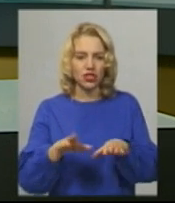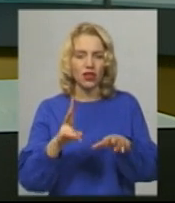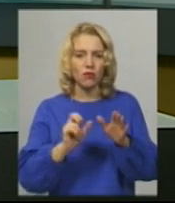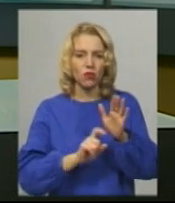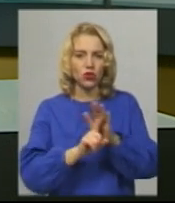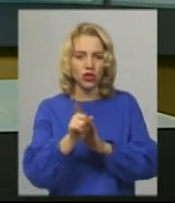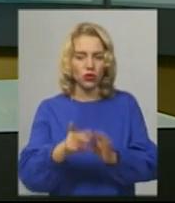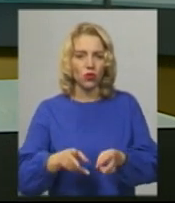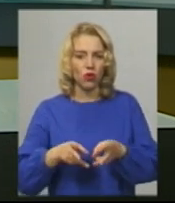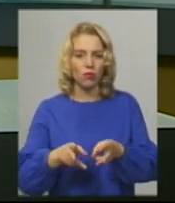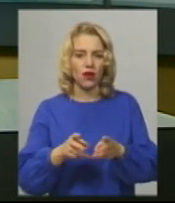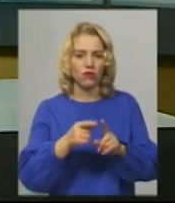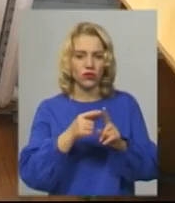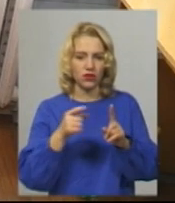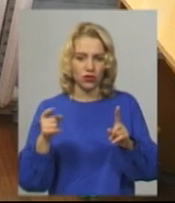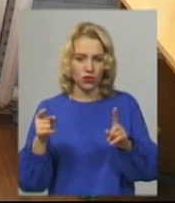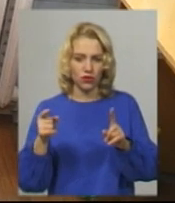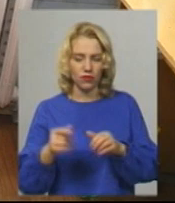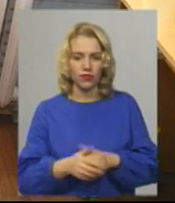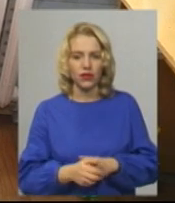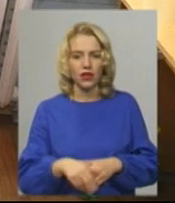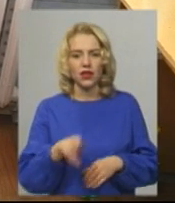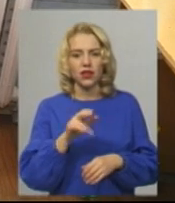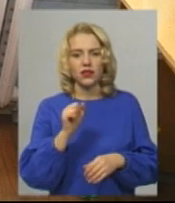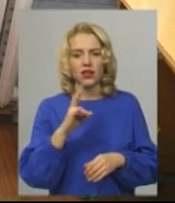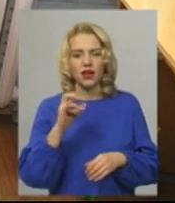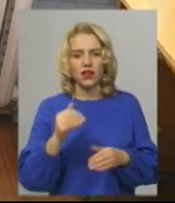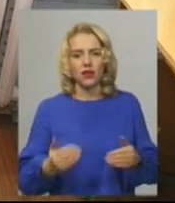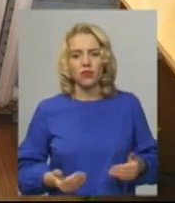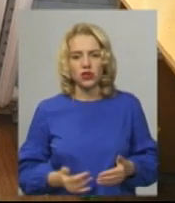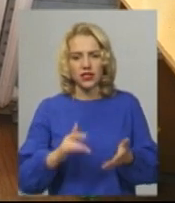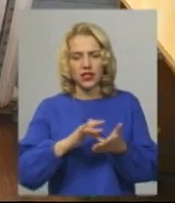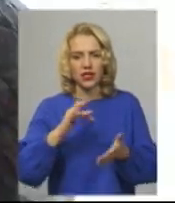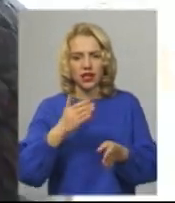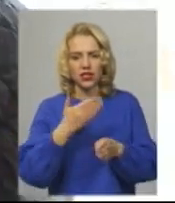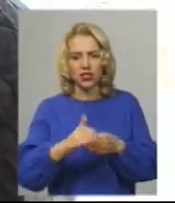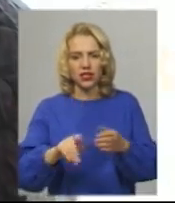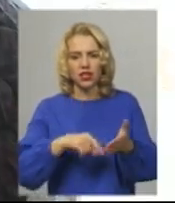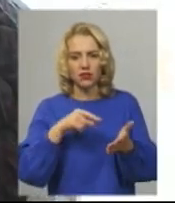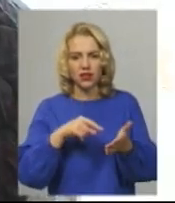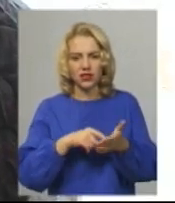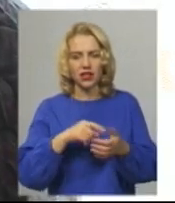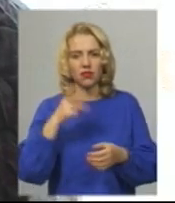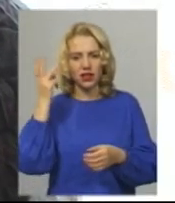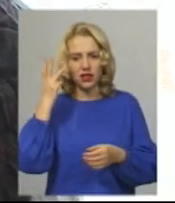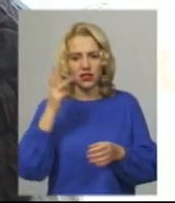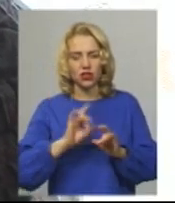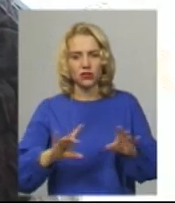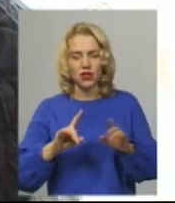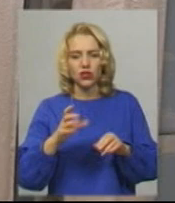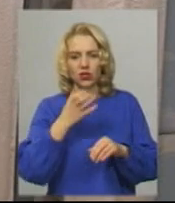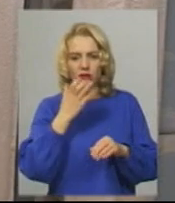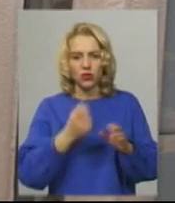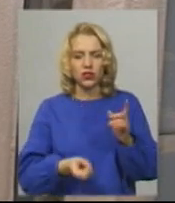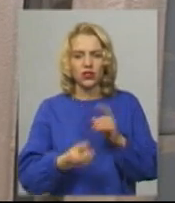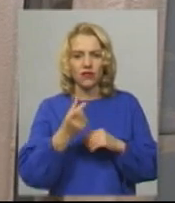Анастасії Збродової. Діана Кулесник проживає у центральній частині міста Хмельницького, розповідаючи, з'явилося тепло у